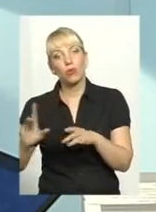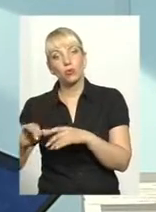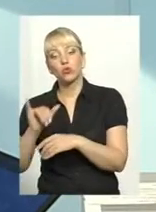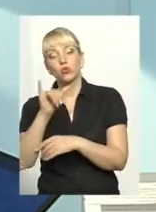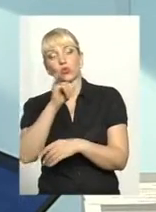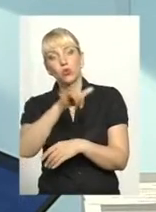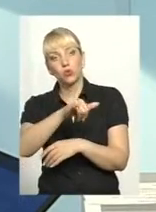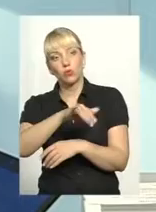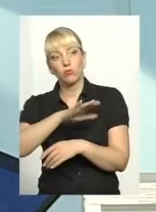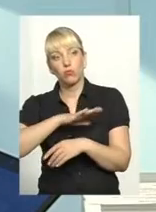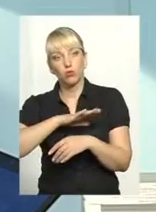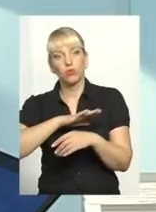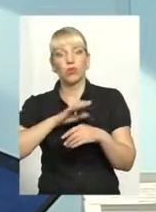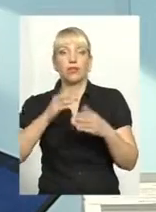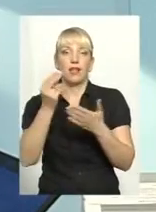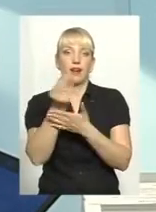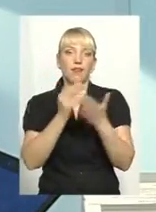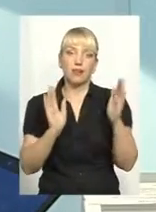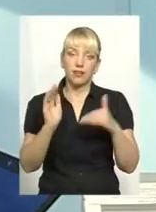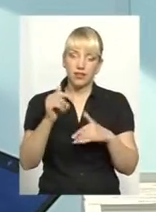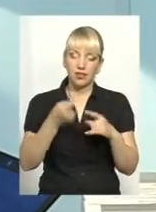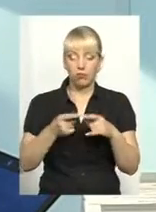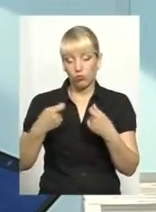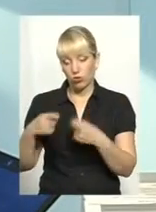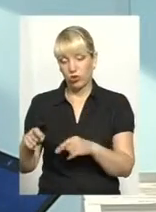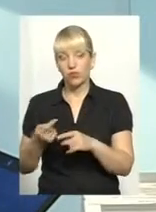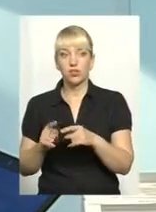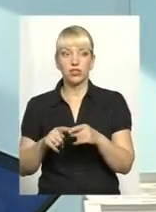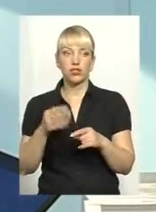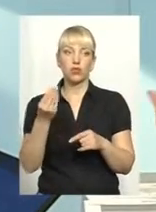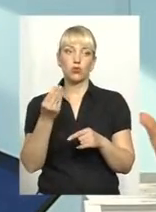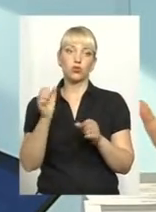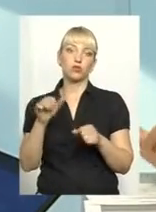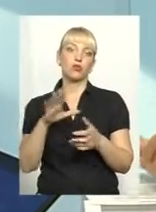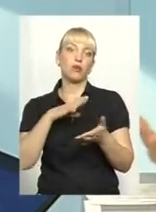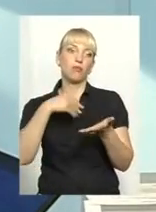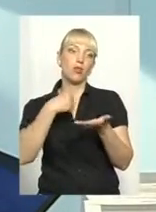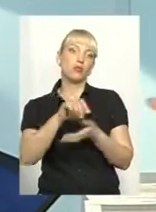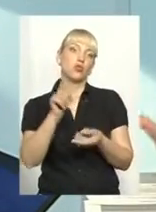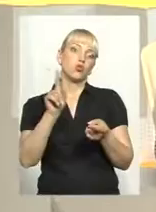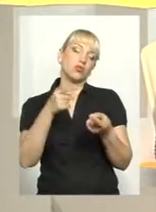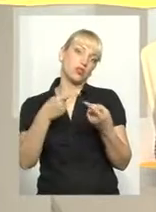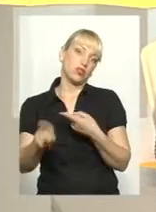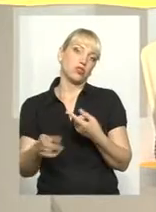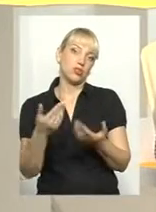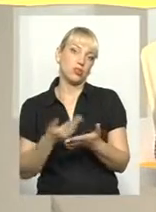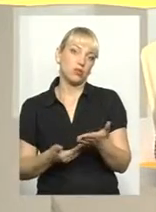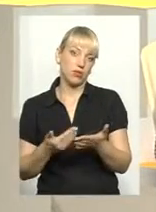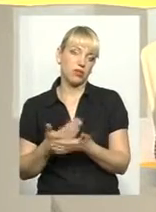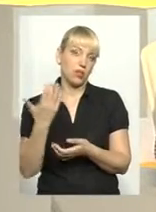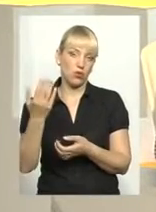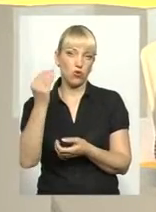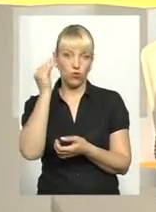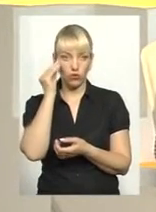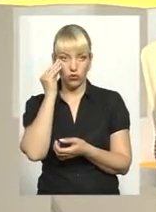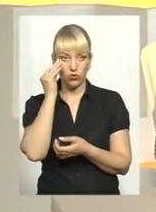був об'єкт, він його продав, і за ці кошти він може придбати дещо інше, ну, на його власний